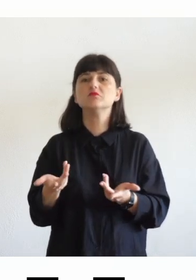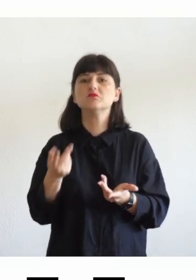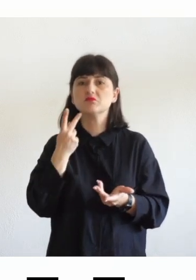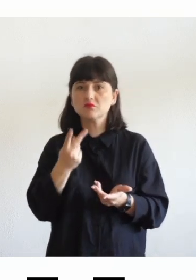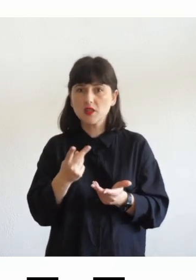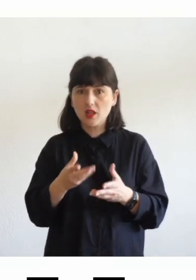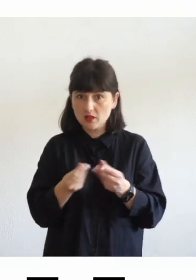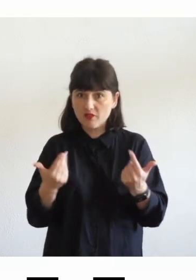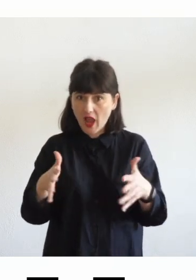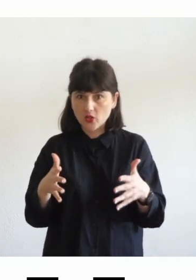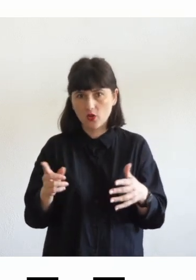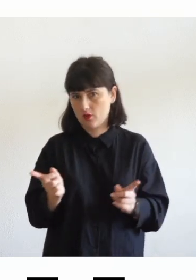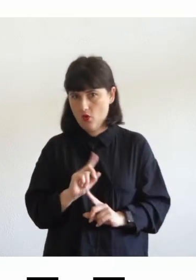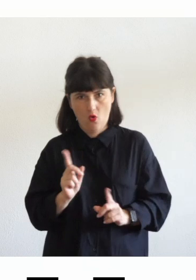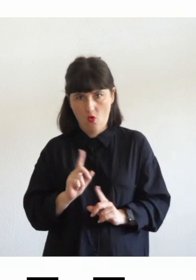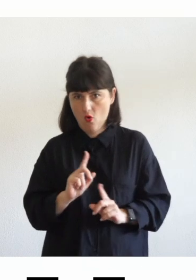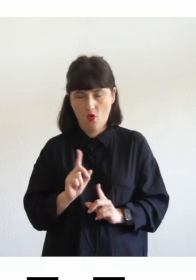risolto tutt'altro